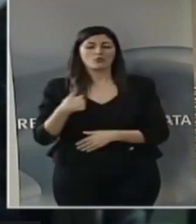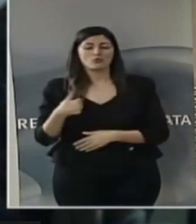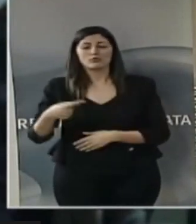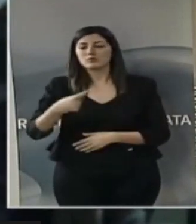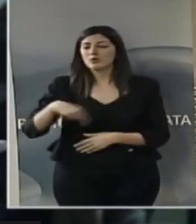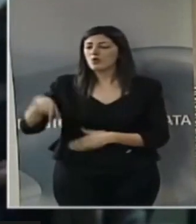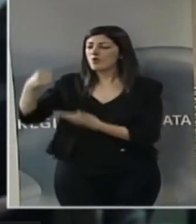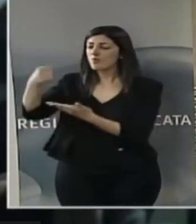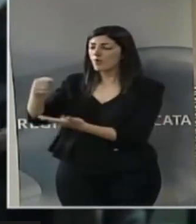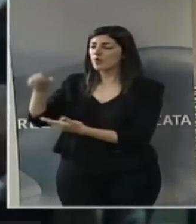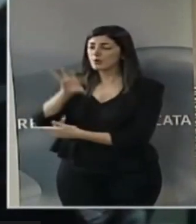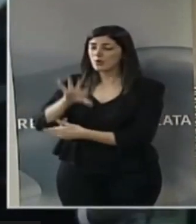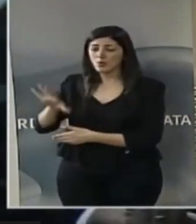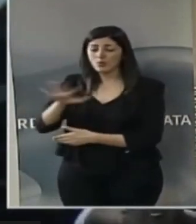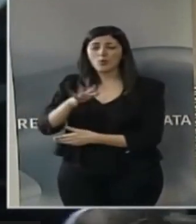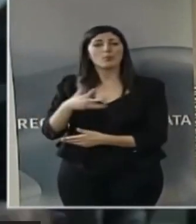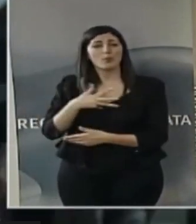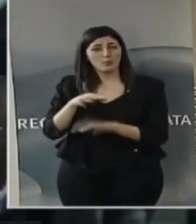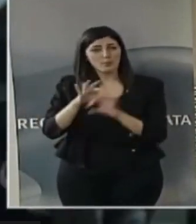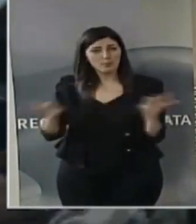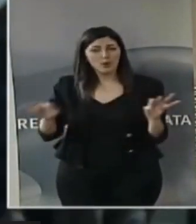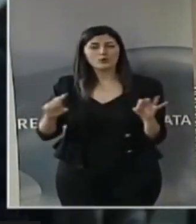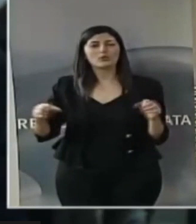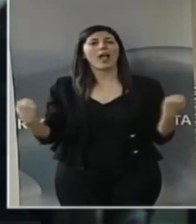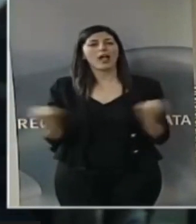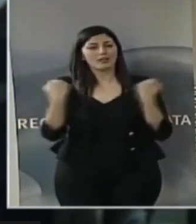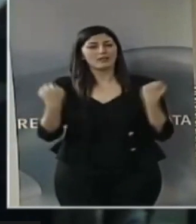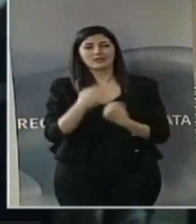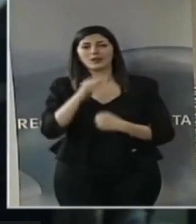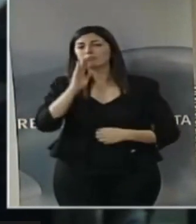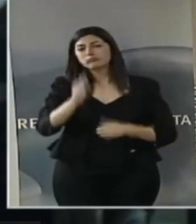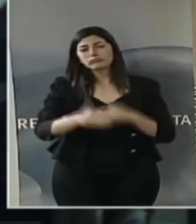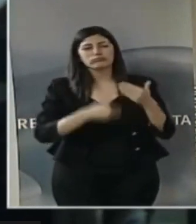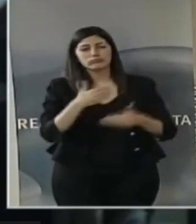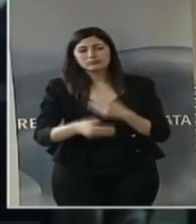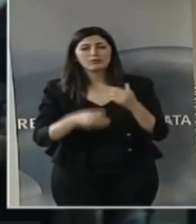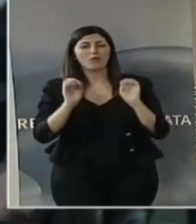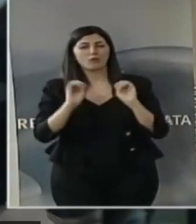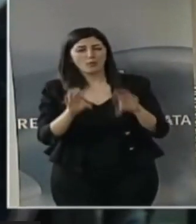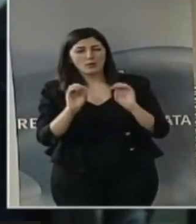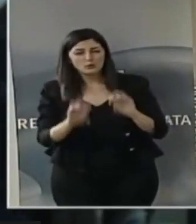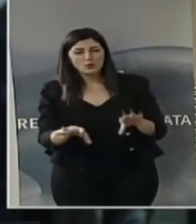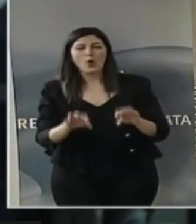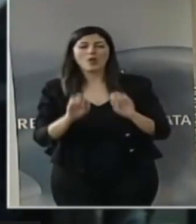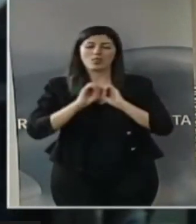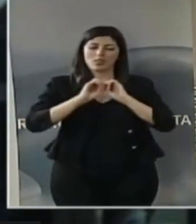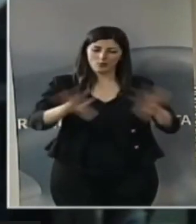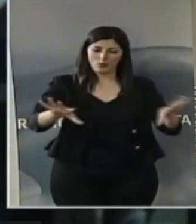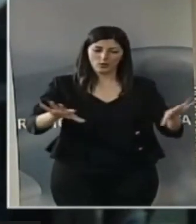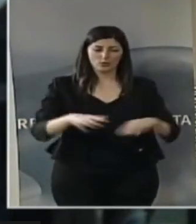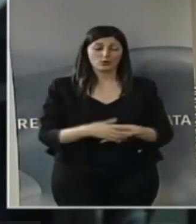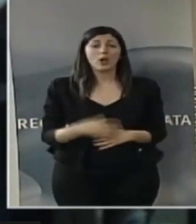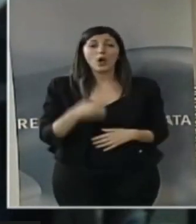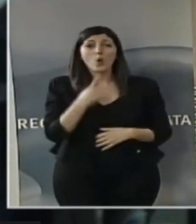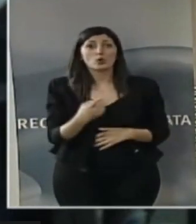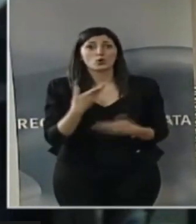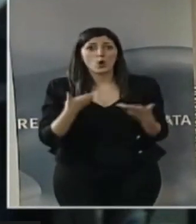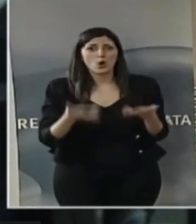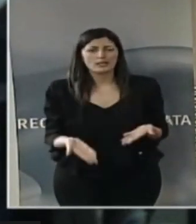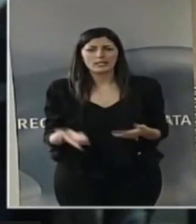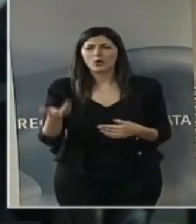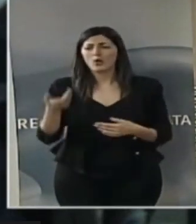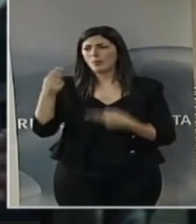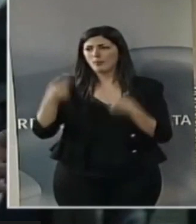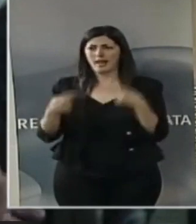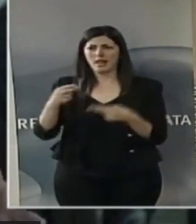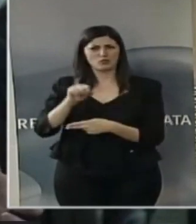poter destinare per fare le proprie attività di formazione e di divulgazione. Questo lo dico, chiaramente questo c'entra poco col bilancio dell